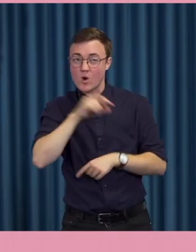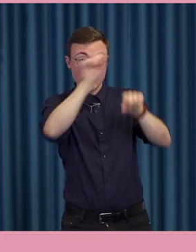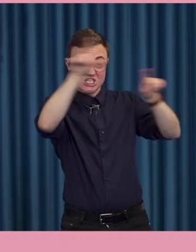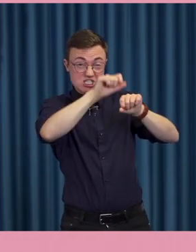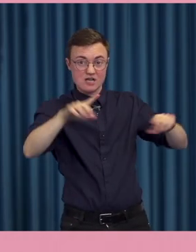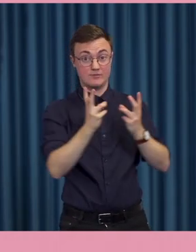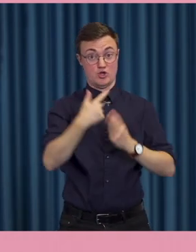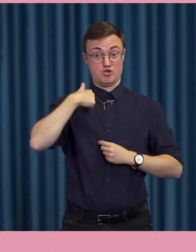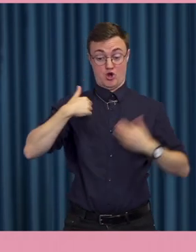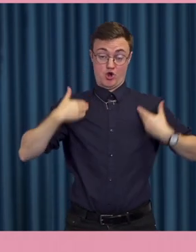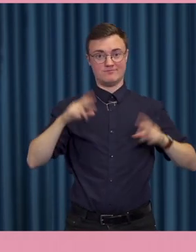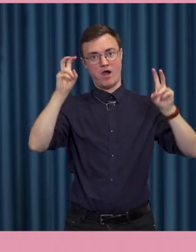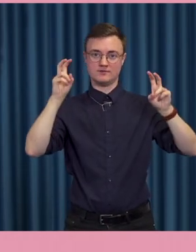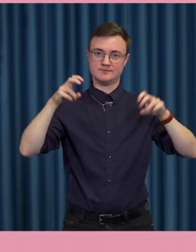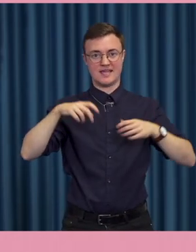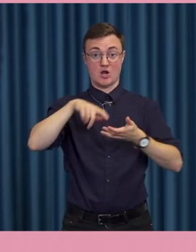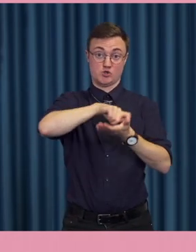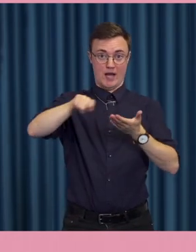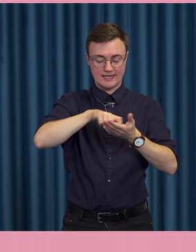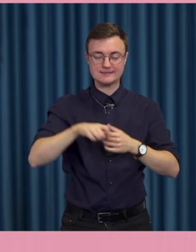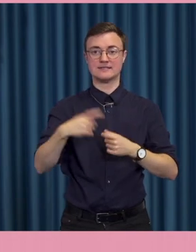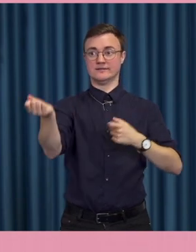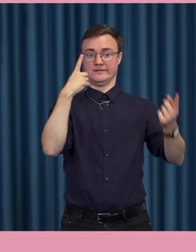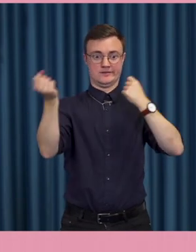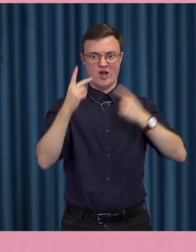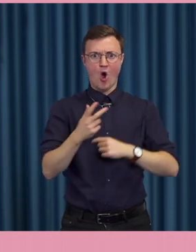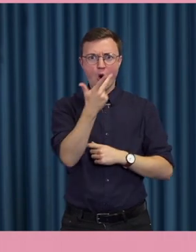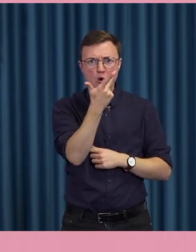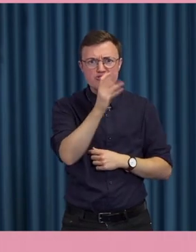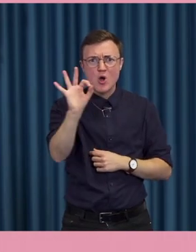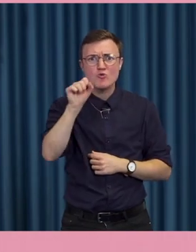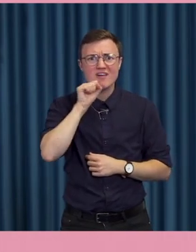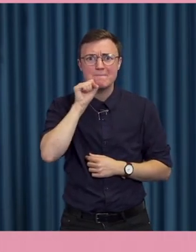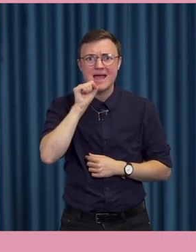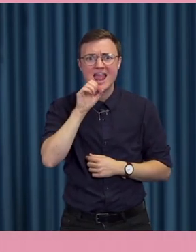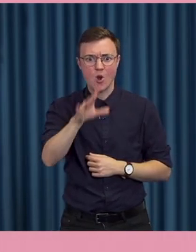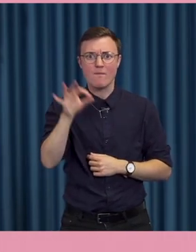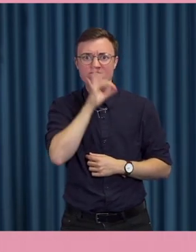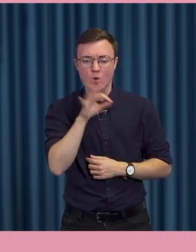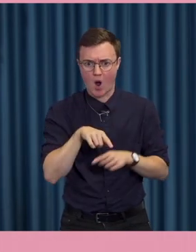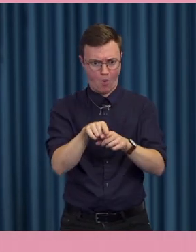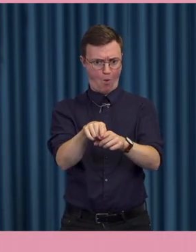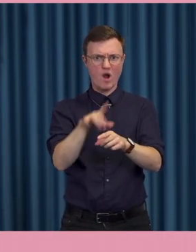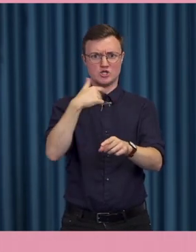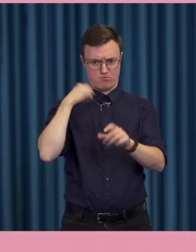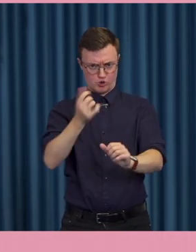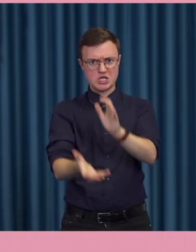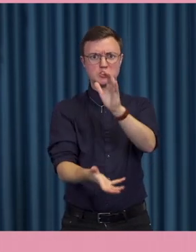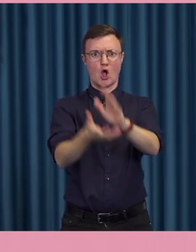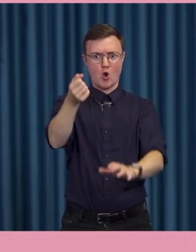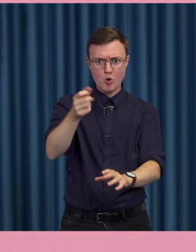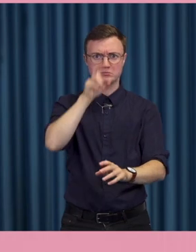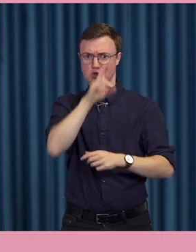sitter som journalist den gången och så får jag 800 mejl om en fråga så känner jag, det här måste jag ta upp på tapeten. Det här är